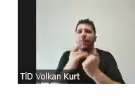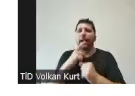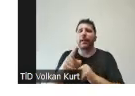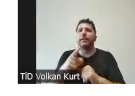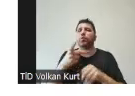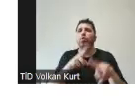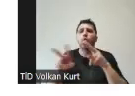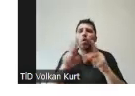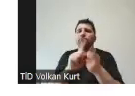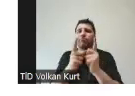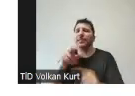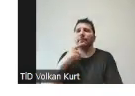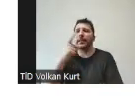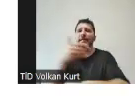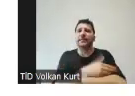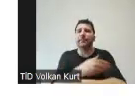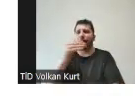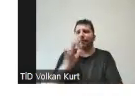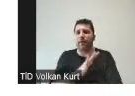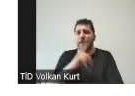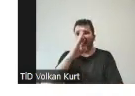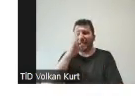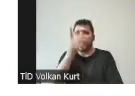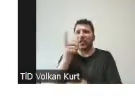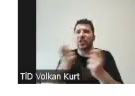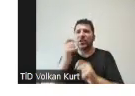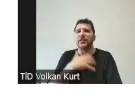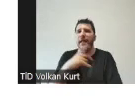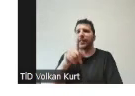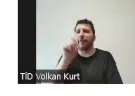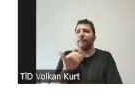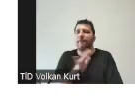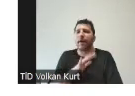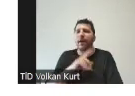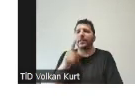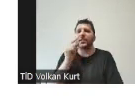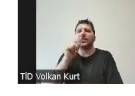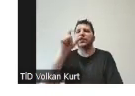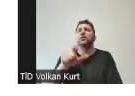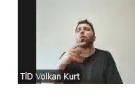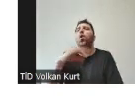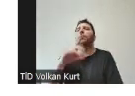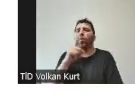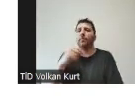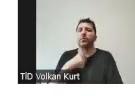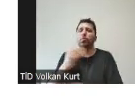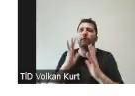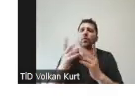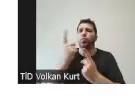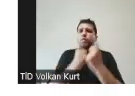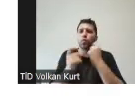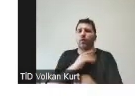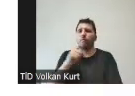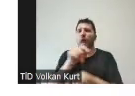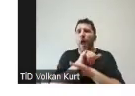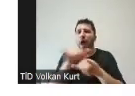gibi bir hizmet sunacaktır. Doğrudan işini kendisini yapan kişi olmayacak. O bize çok sık gelen bir soru. Burada da aynı